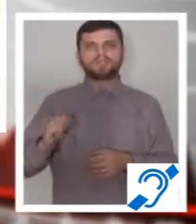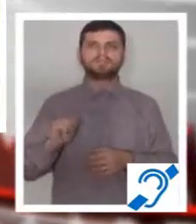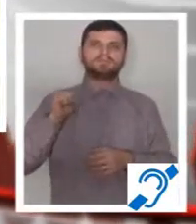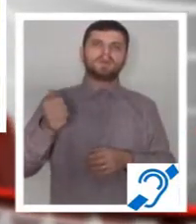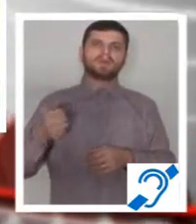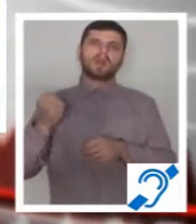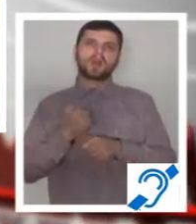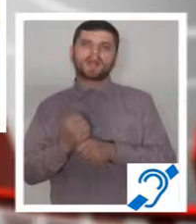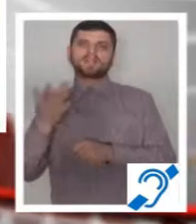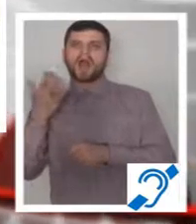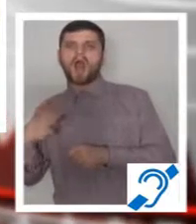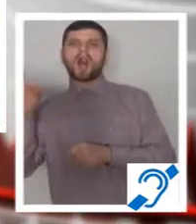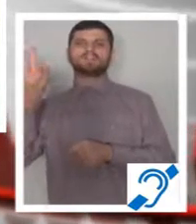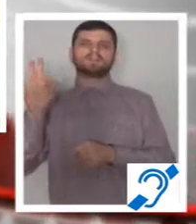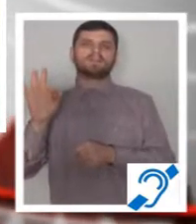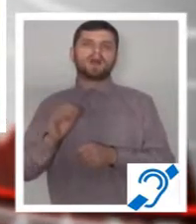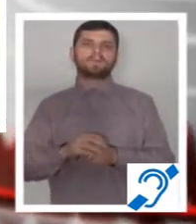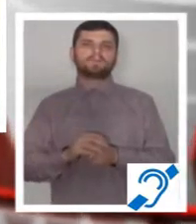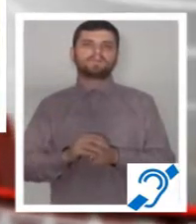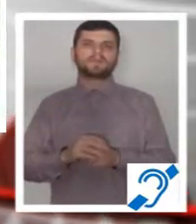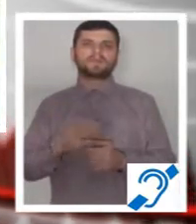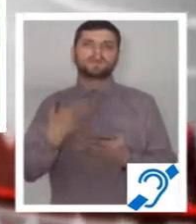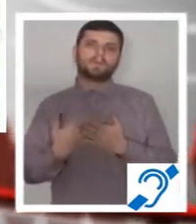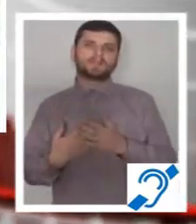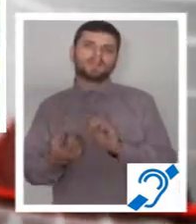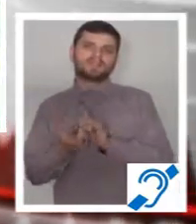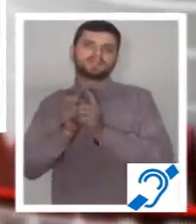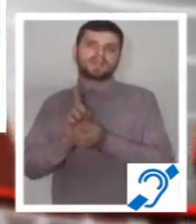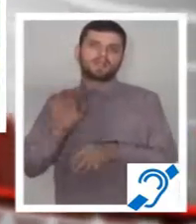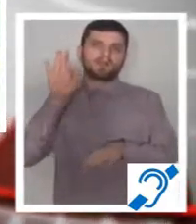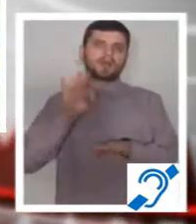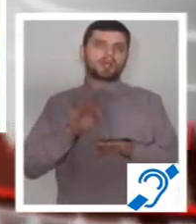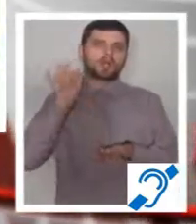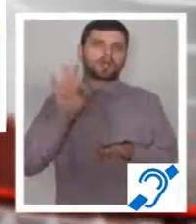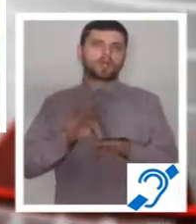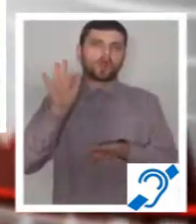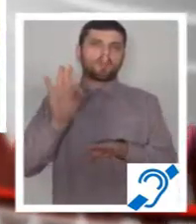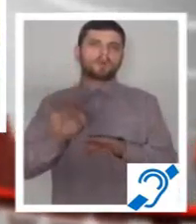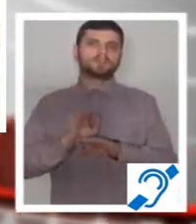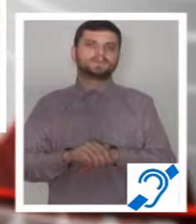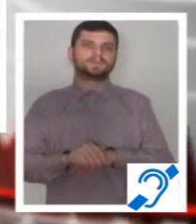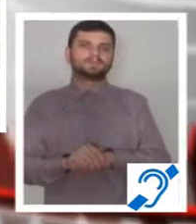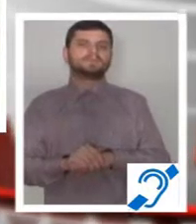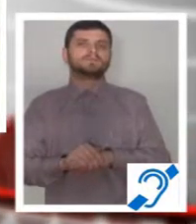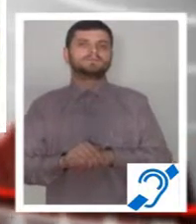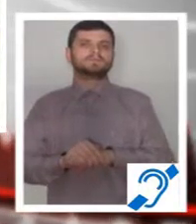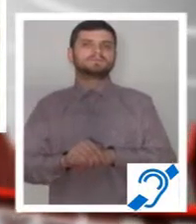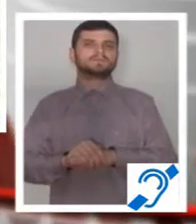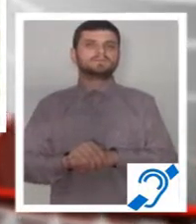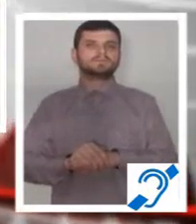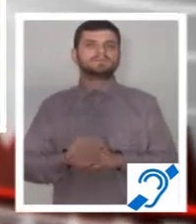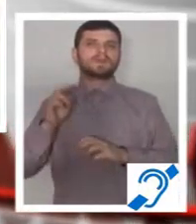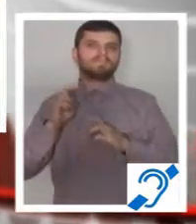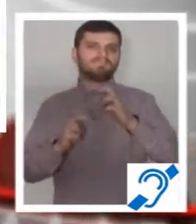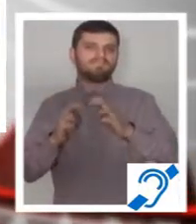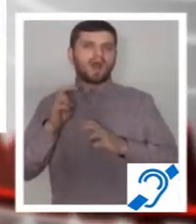la mecanică mâine, pentru că vom avea creșteri de capacitate la mecanică. Uzina mecanică va absorbi o parte din